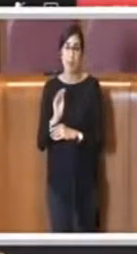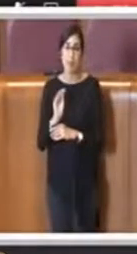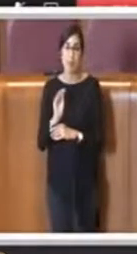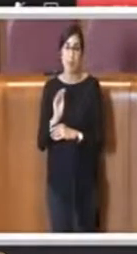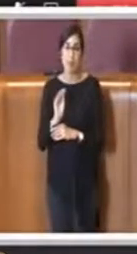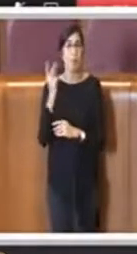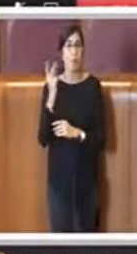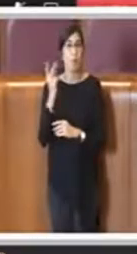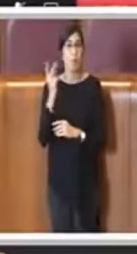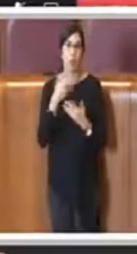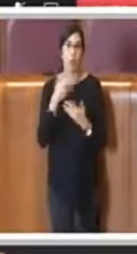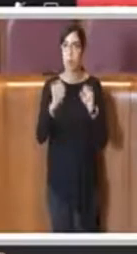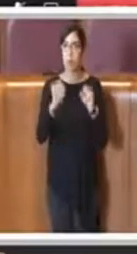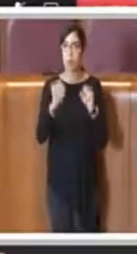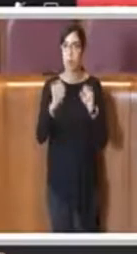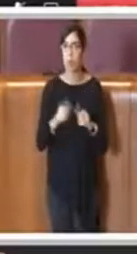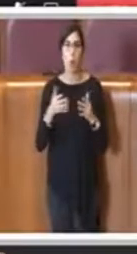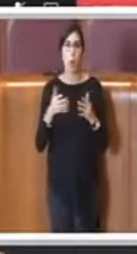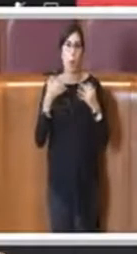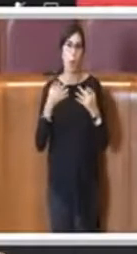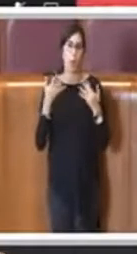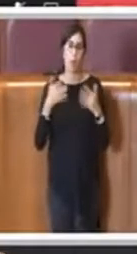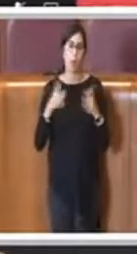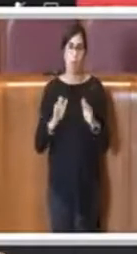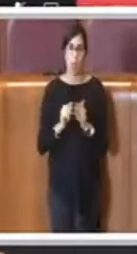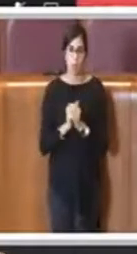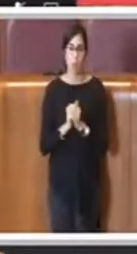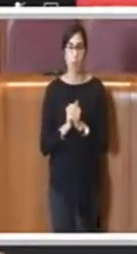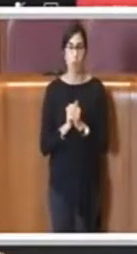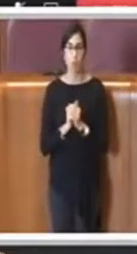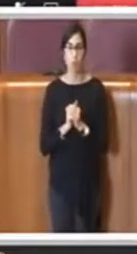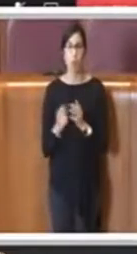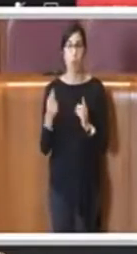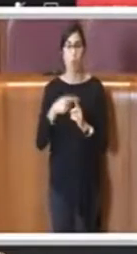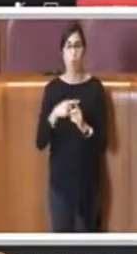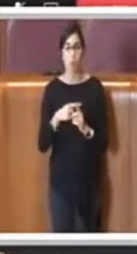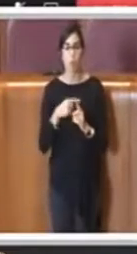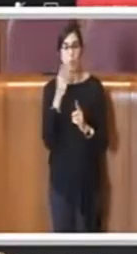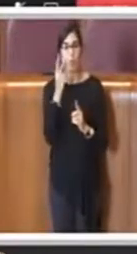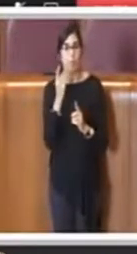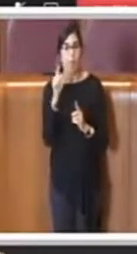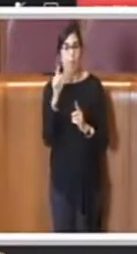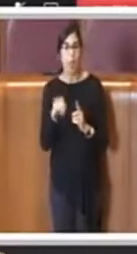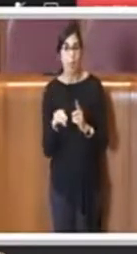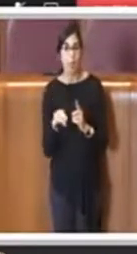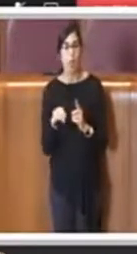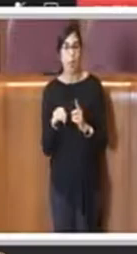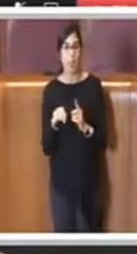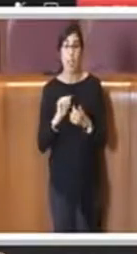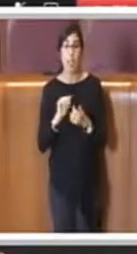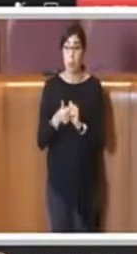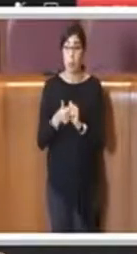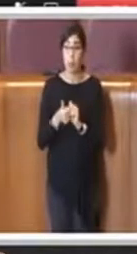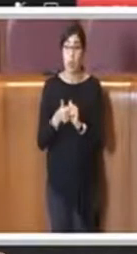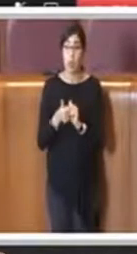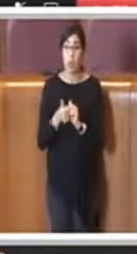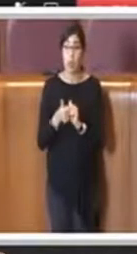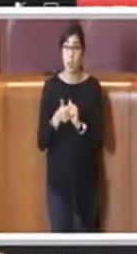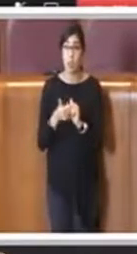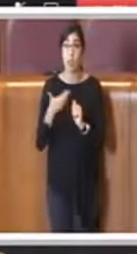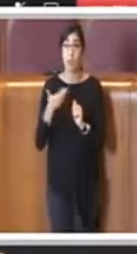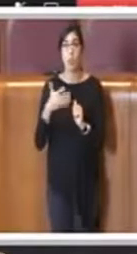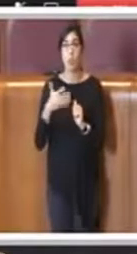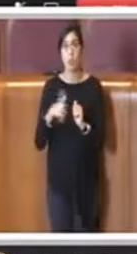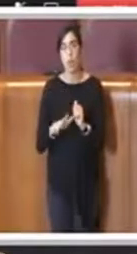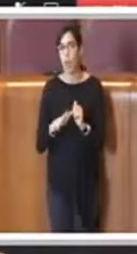ormai sono state stabilite e preso anche del fatto che lo sport era già in